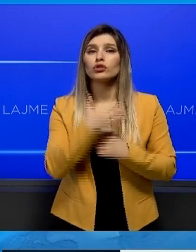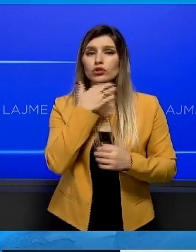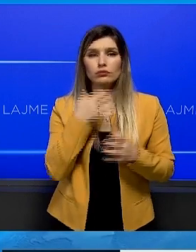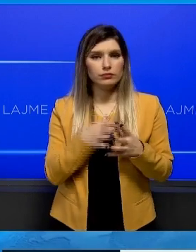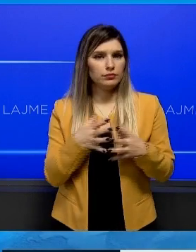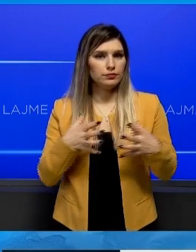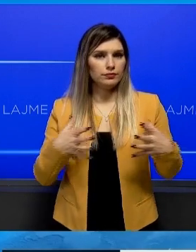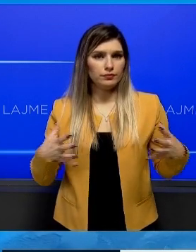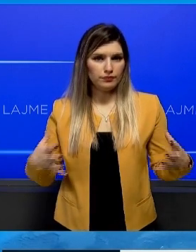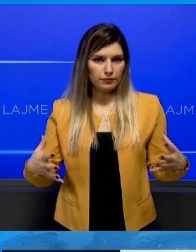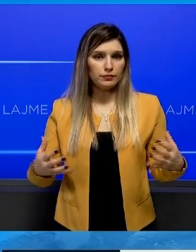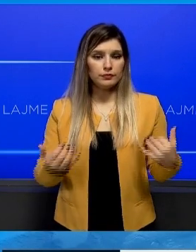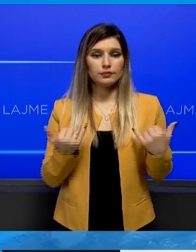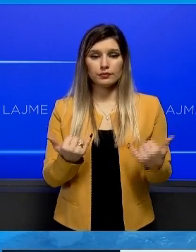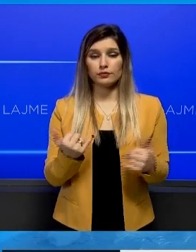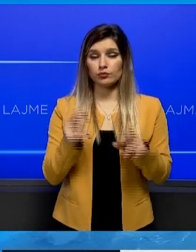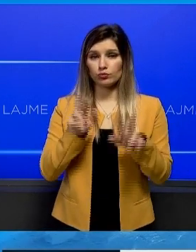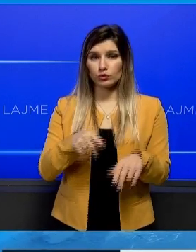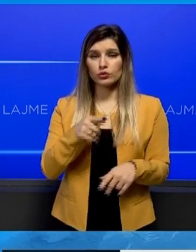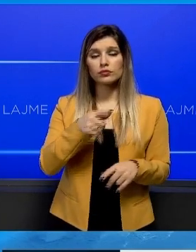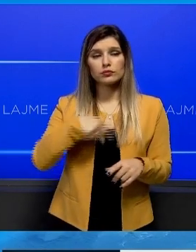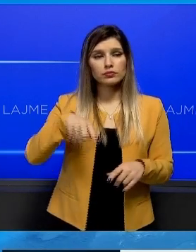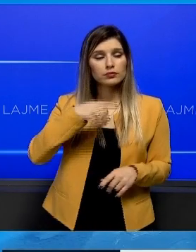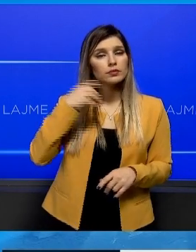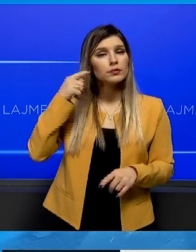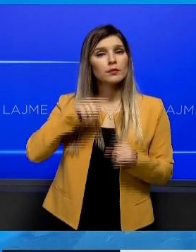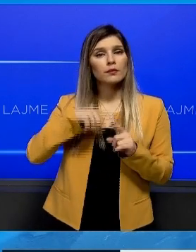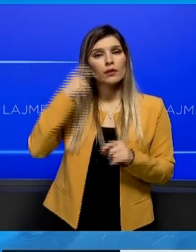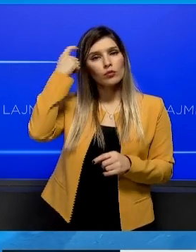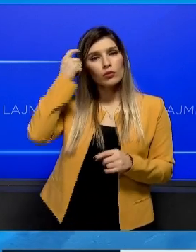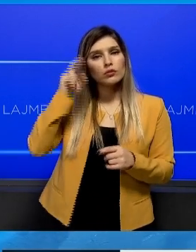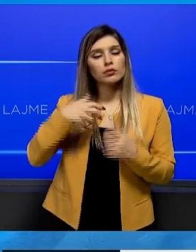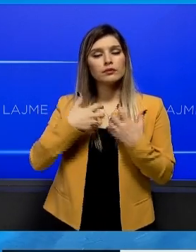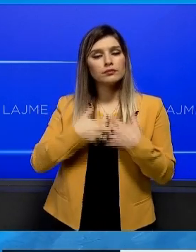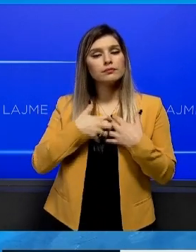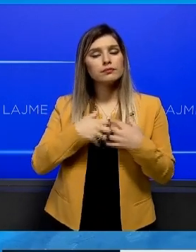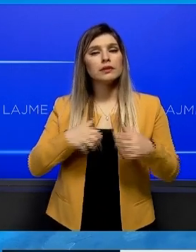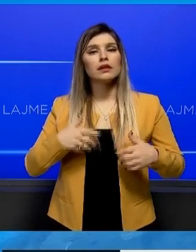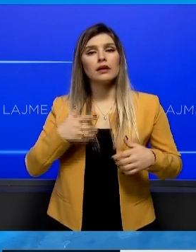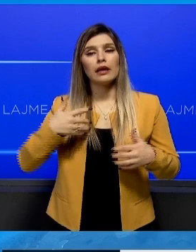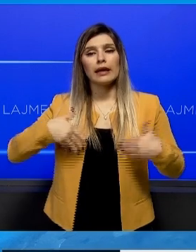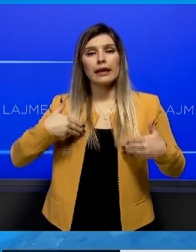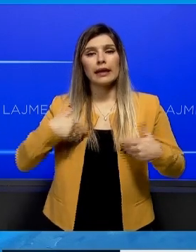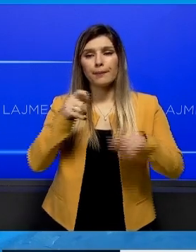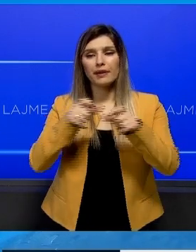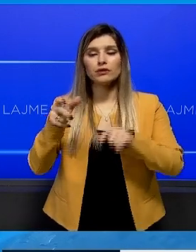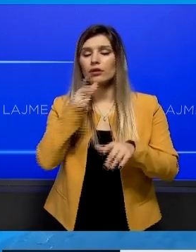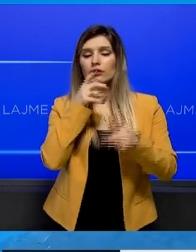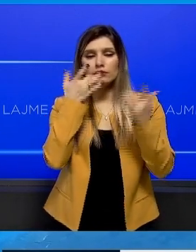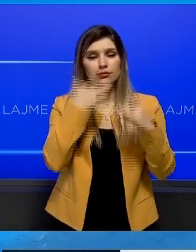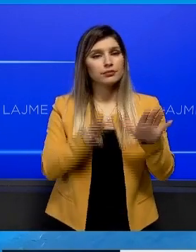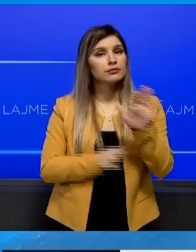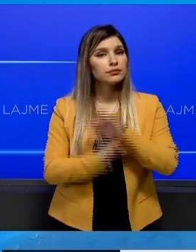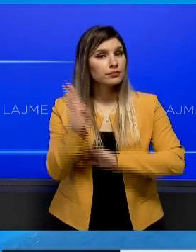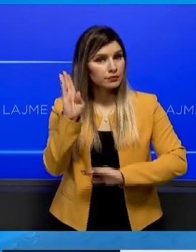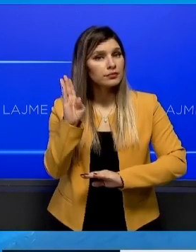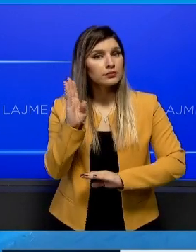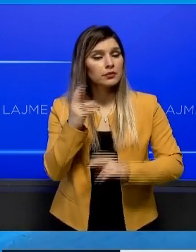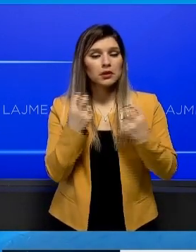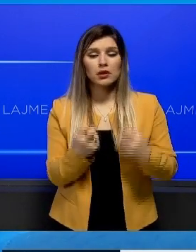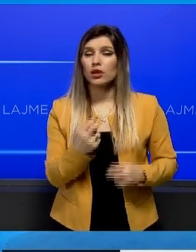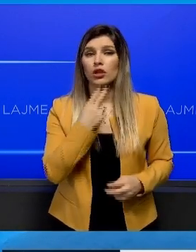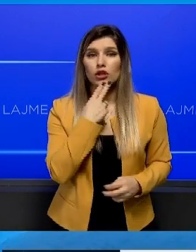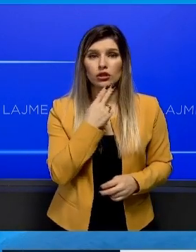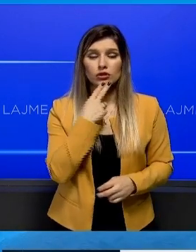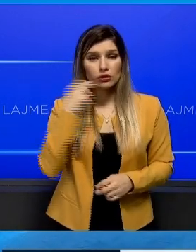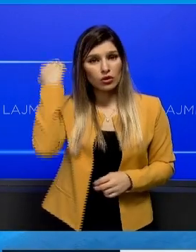që vërtet është kriju një aspekt psichik në Kosovë, ku të rritë me te për dyshrojnë të largonë, sësa të qëndrojnë në Kosovë, etëra kjo